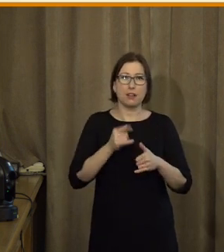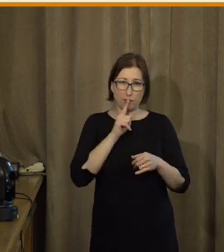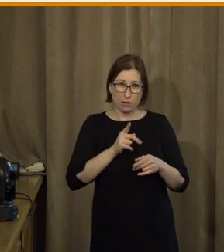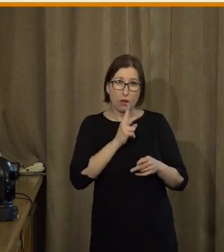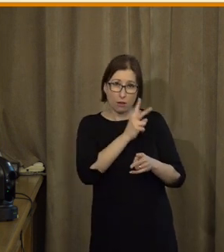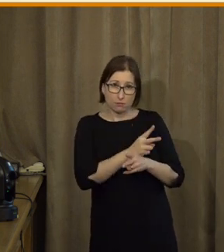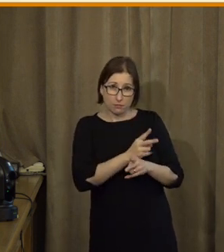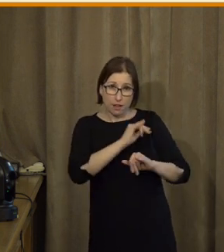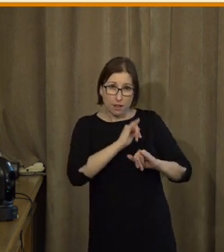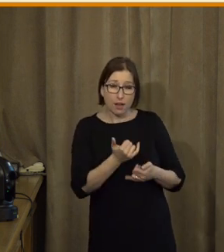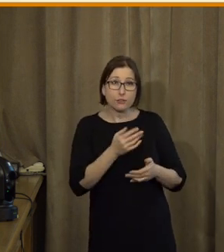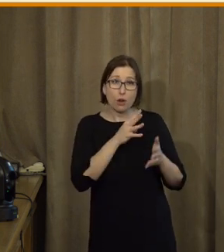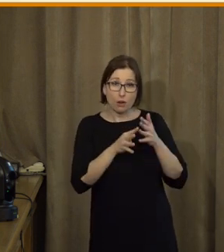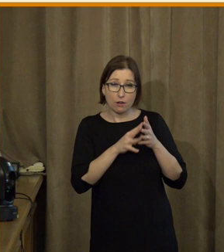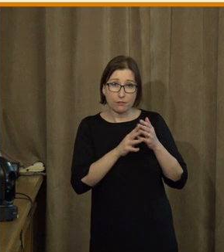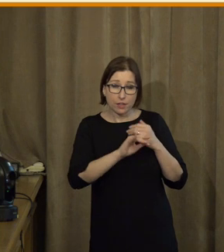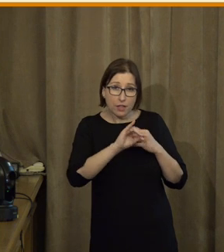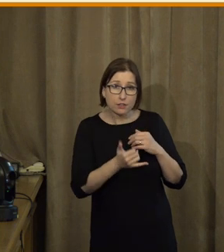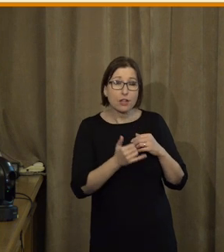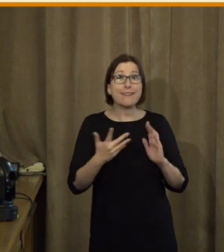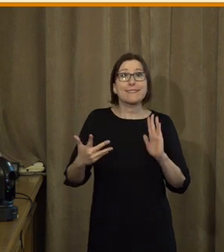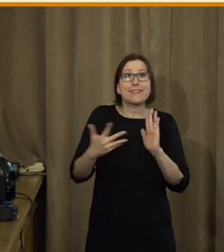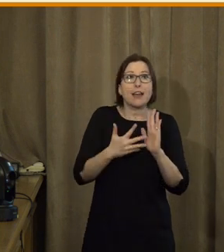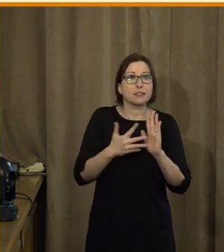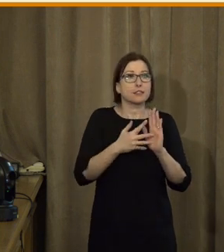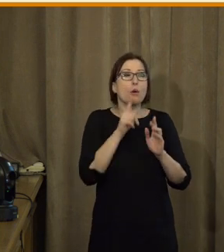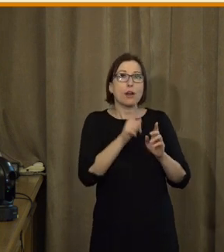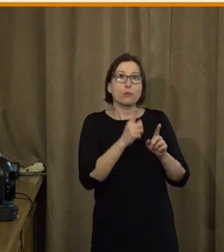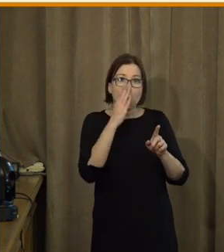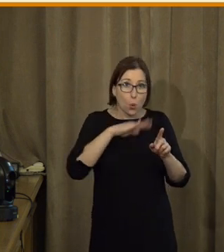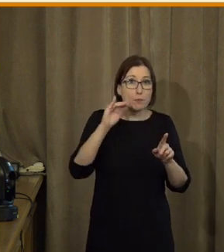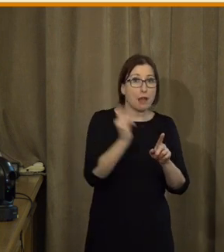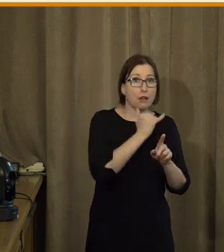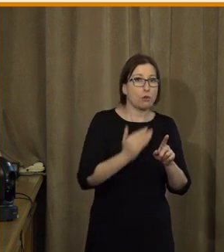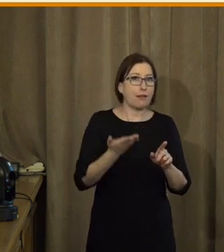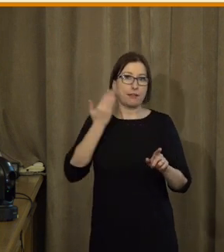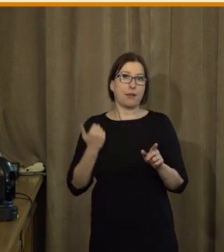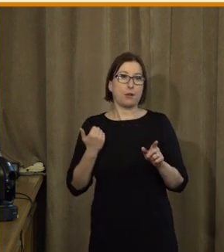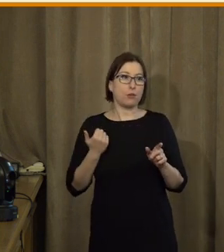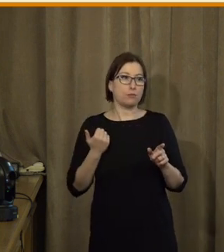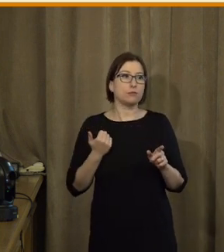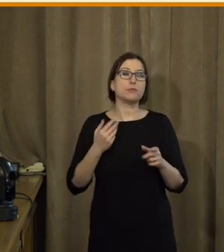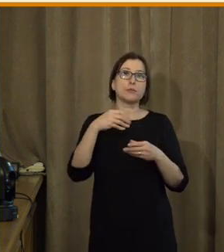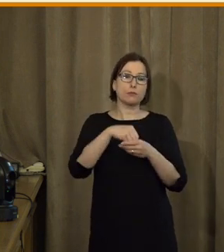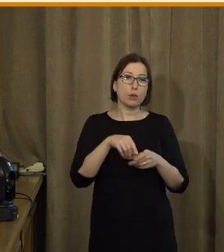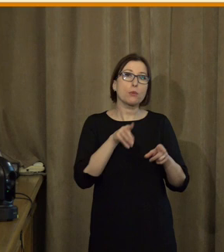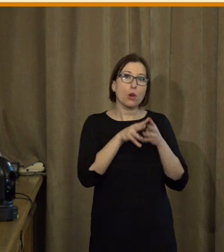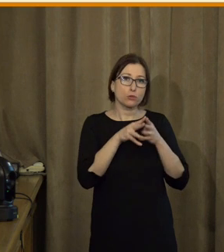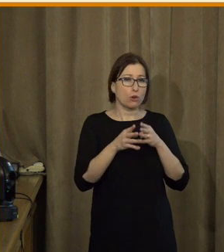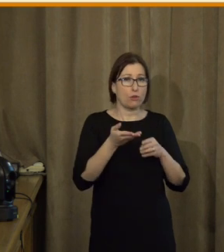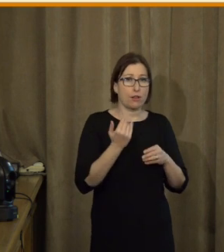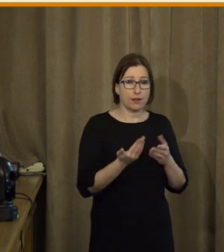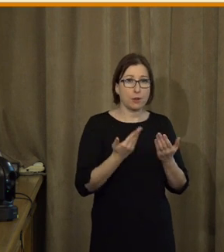který je založený na testování konkrétních znalostí, chybí. A u tohoto bodu možná mohu zmínit to, že vlastně se vedou